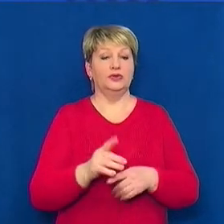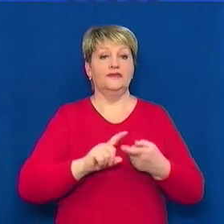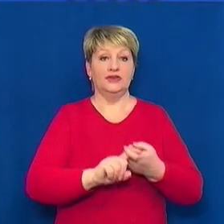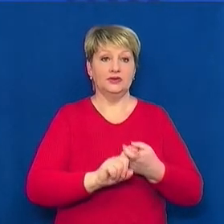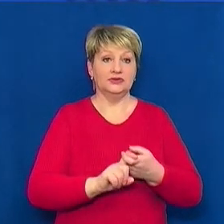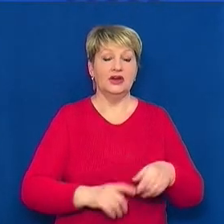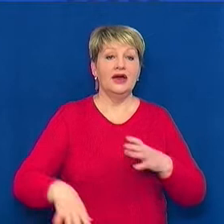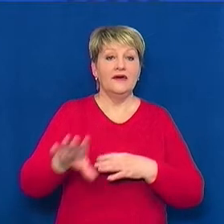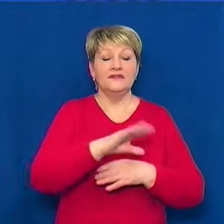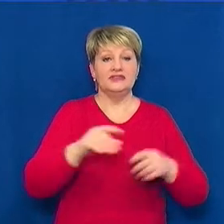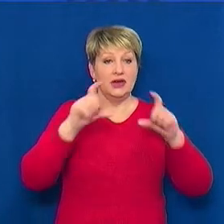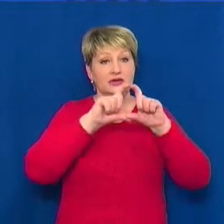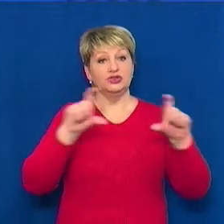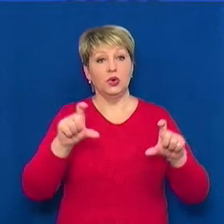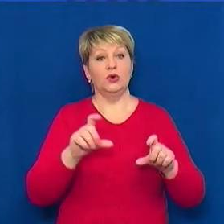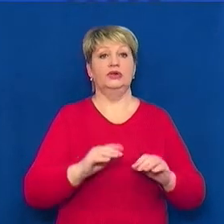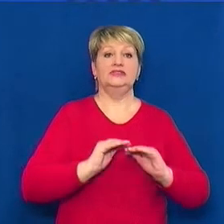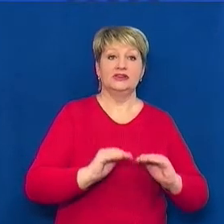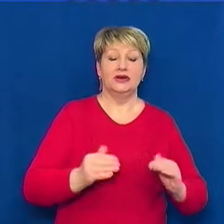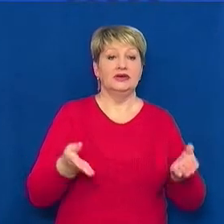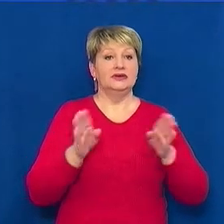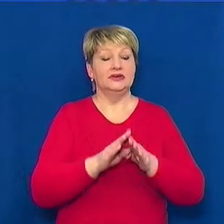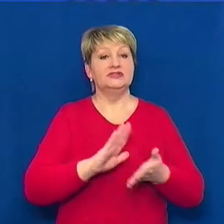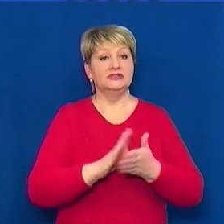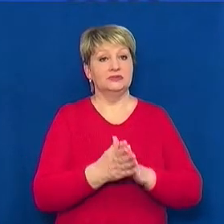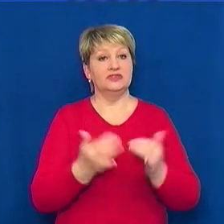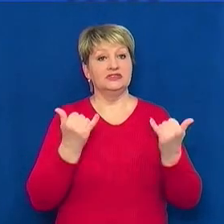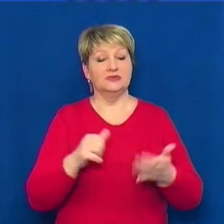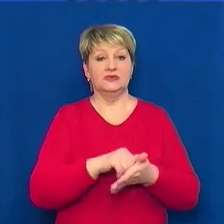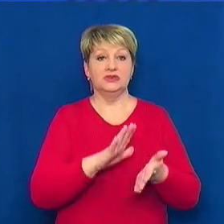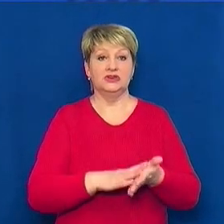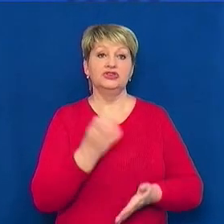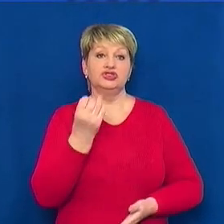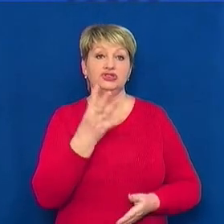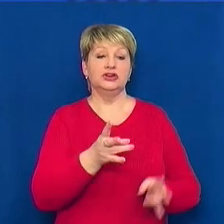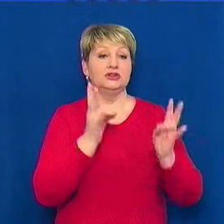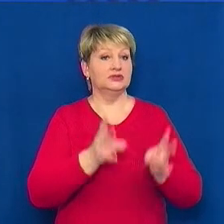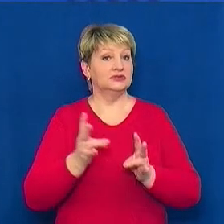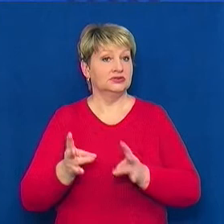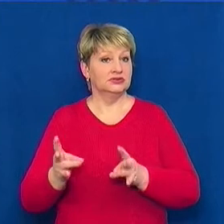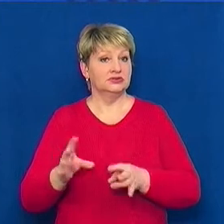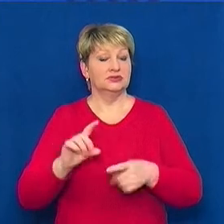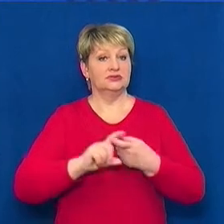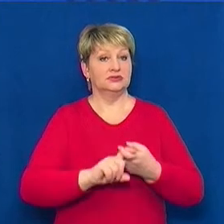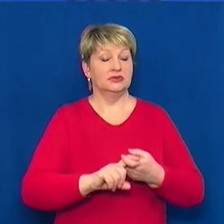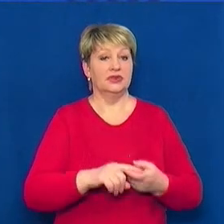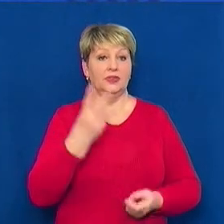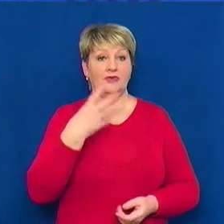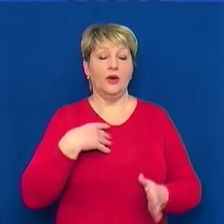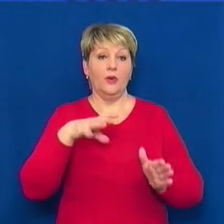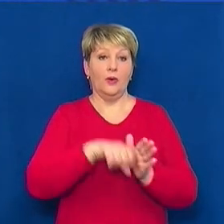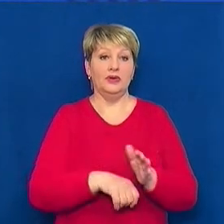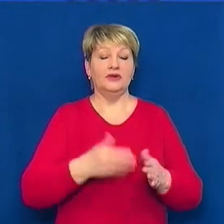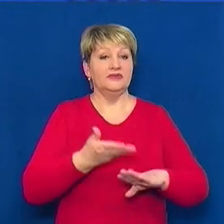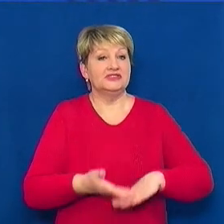освіти, закрили дитсадки. Станом на сьогодні в Україні зафіксовано 14 випадків захворювання на коронавірус. Двоє українців померли від ускладнень,